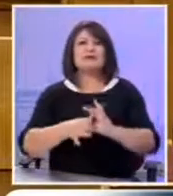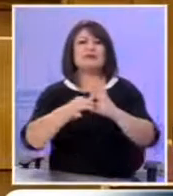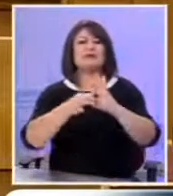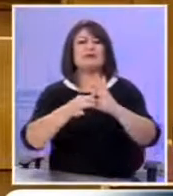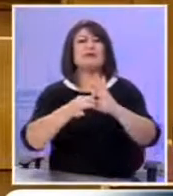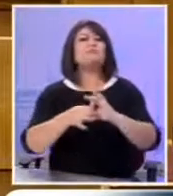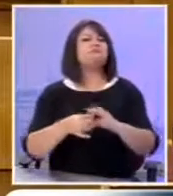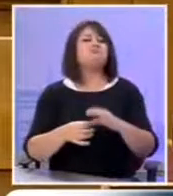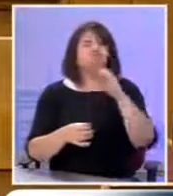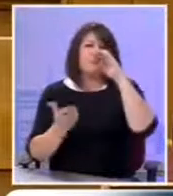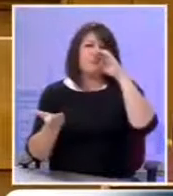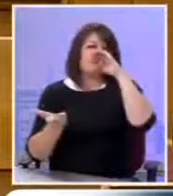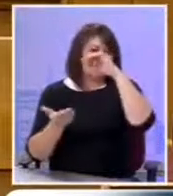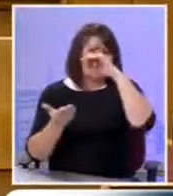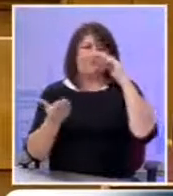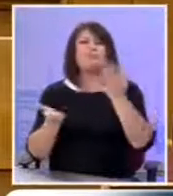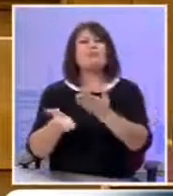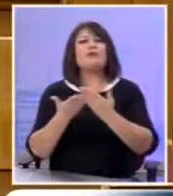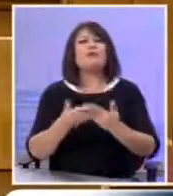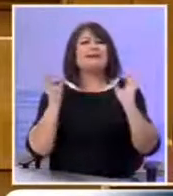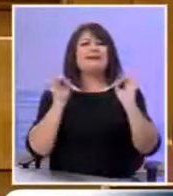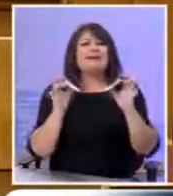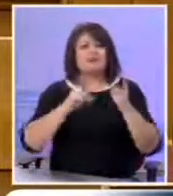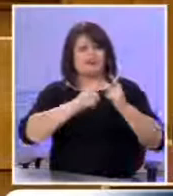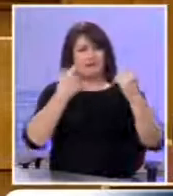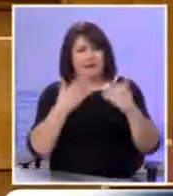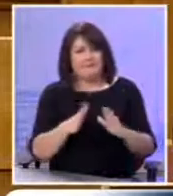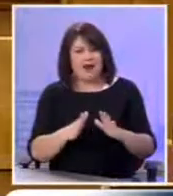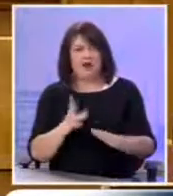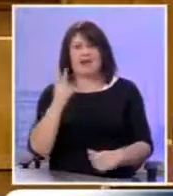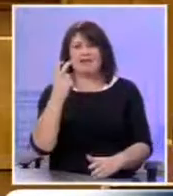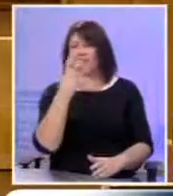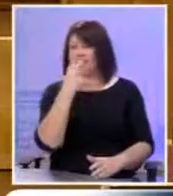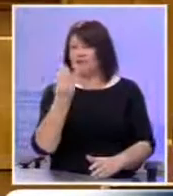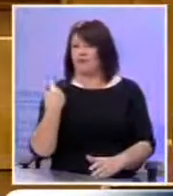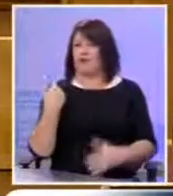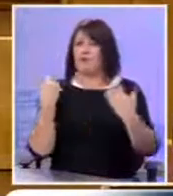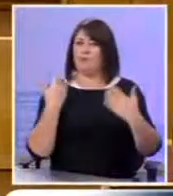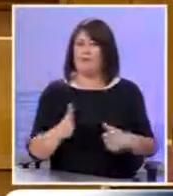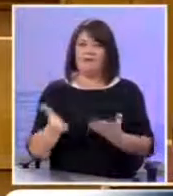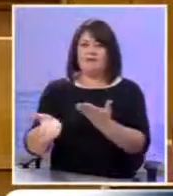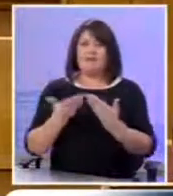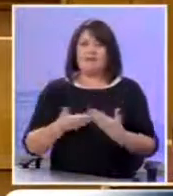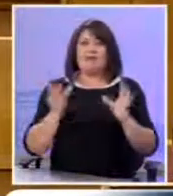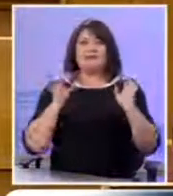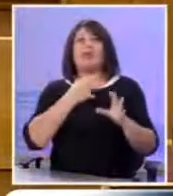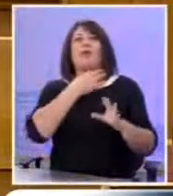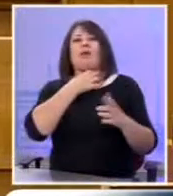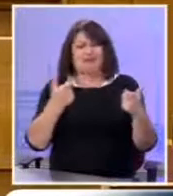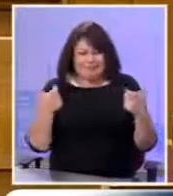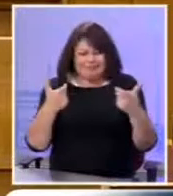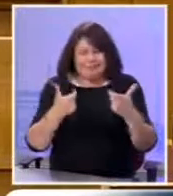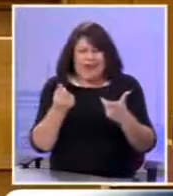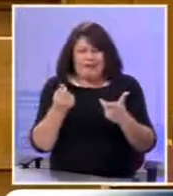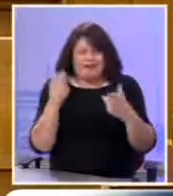οποιασδήποτε ενίσχυσης ακόμη και μετά τη συμφωνία της 23 Φλεβάρη και η ασφυκτική οικονομική πίεση